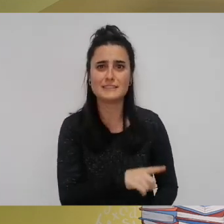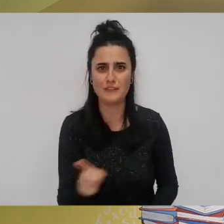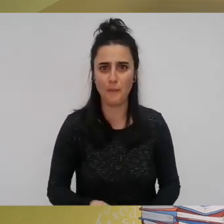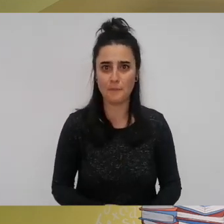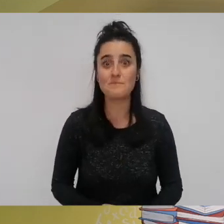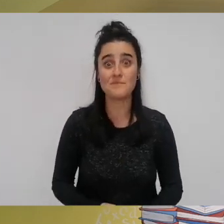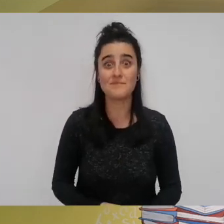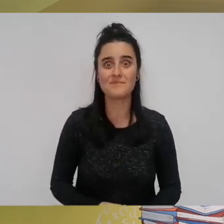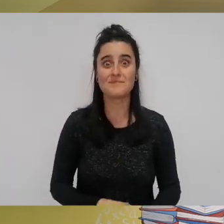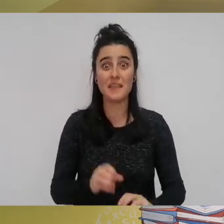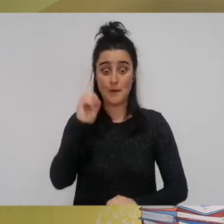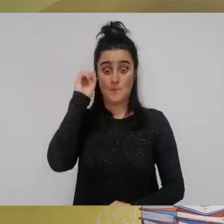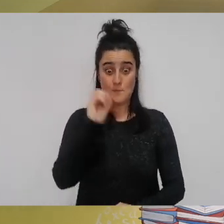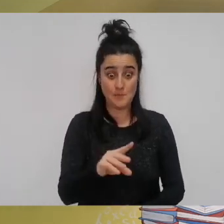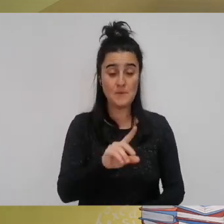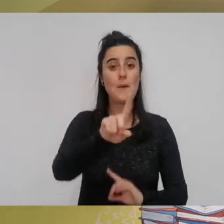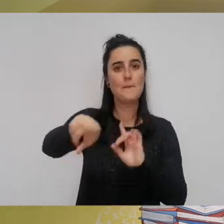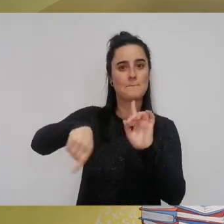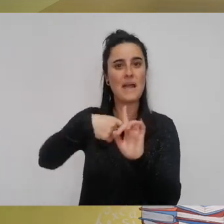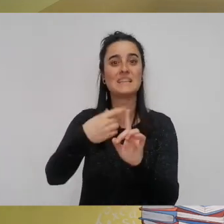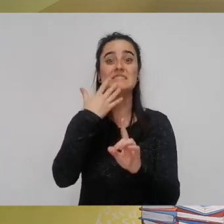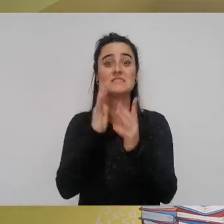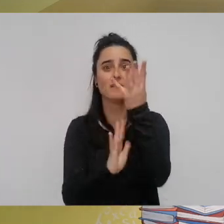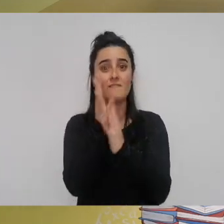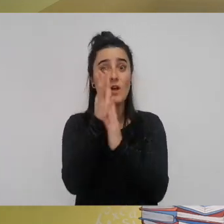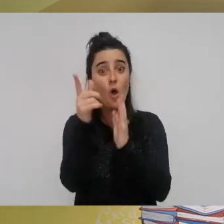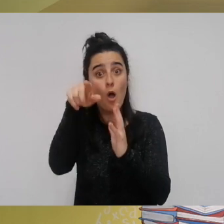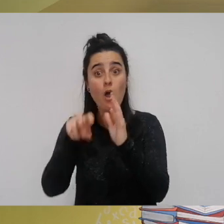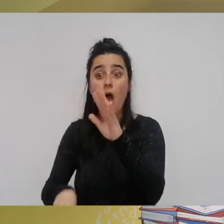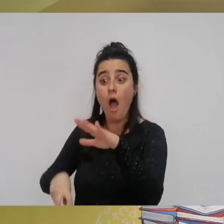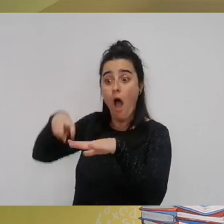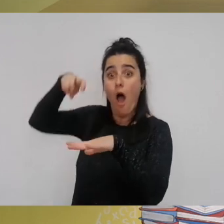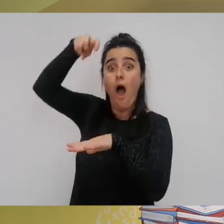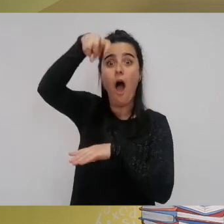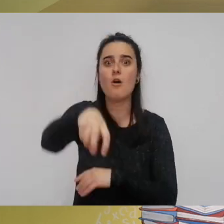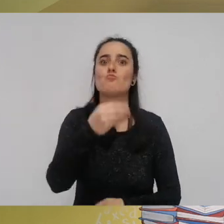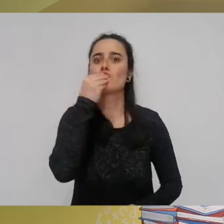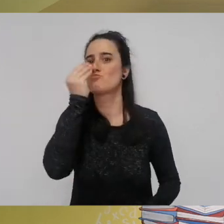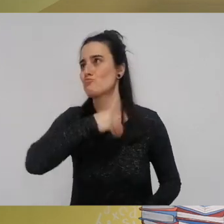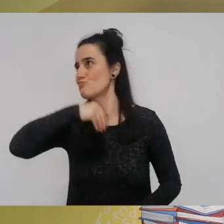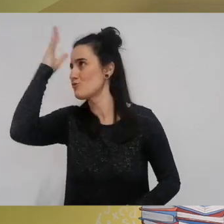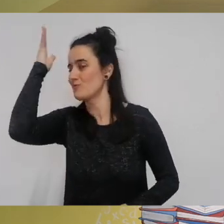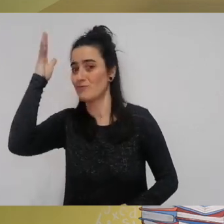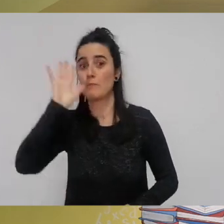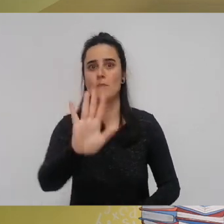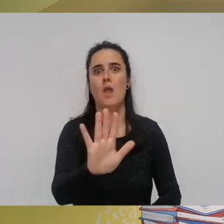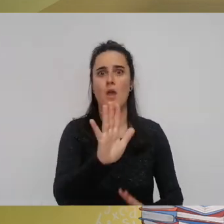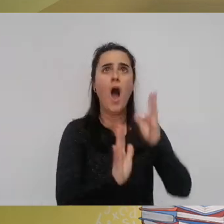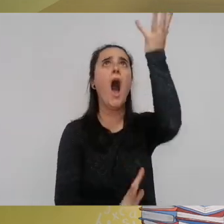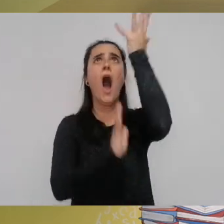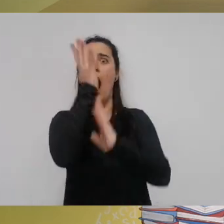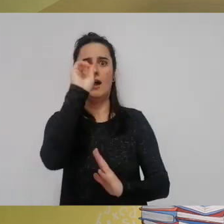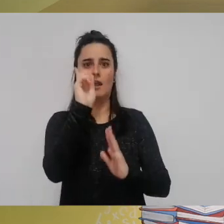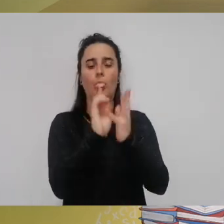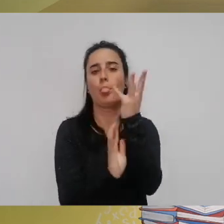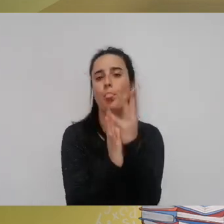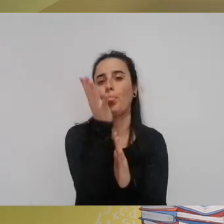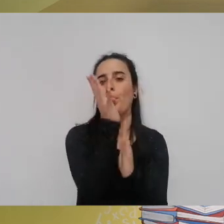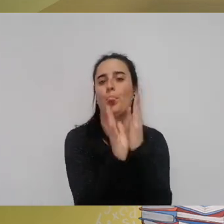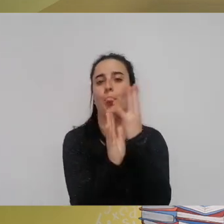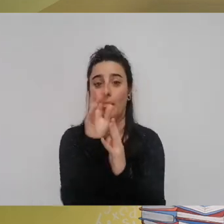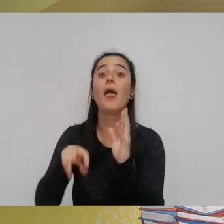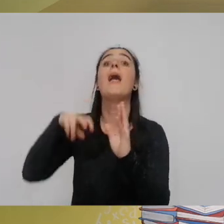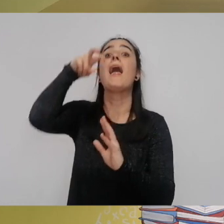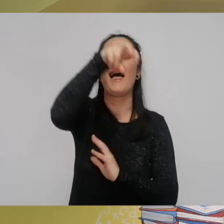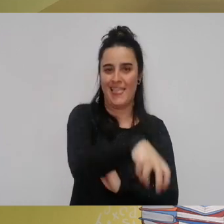erretzeaz gain salto egiten baduzue ora indikan obe baina itxarone suat txiki txiki egizan